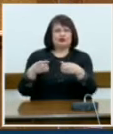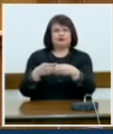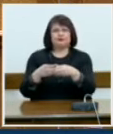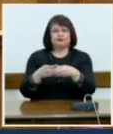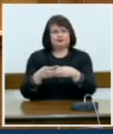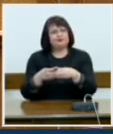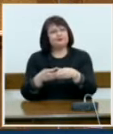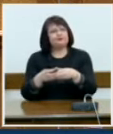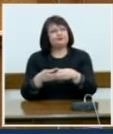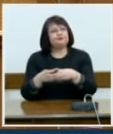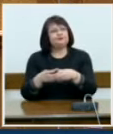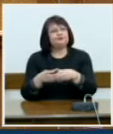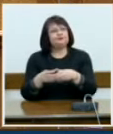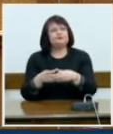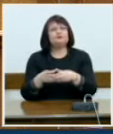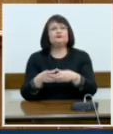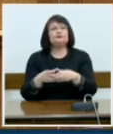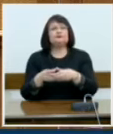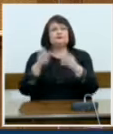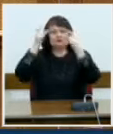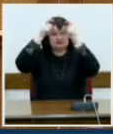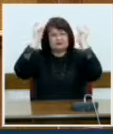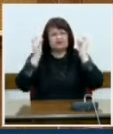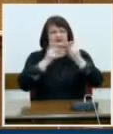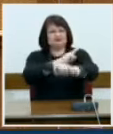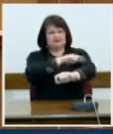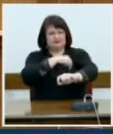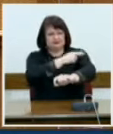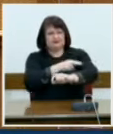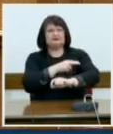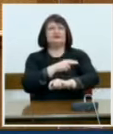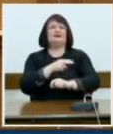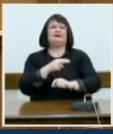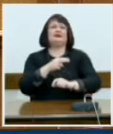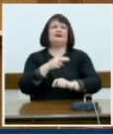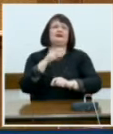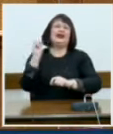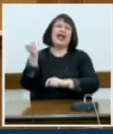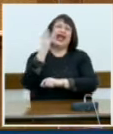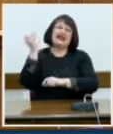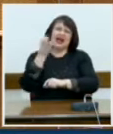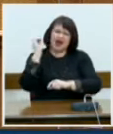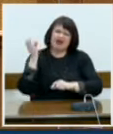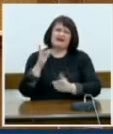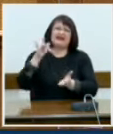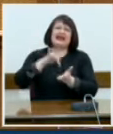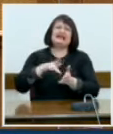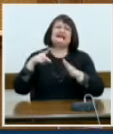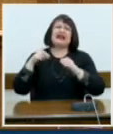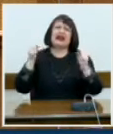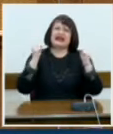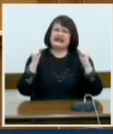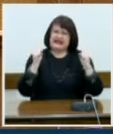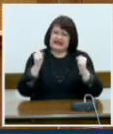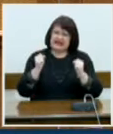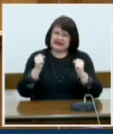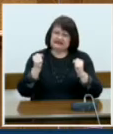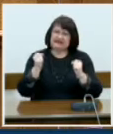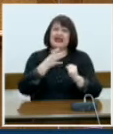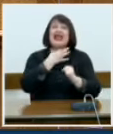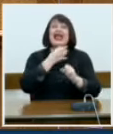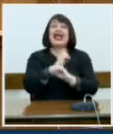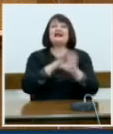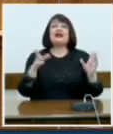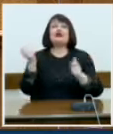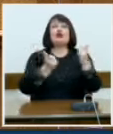υγειονομικοί στα νοσοκομεία, ΕΚΑΒ και στα κέντρα υγείας θα ενισχυθούν με έκτακτη καταβολή